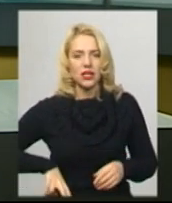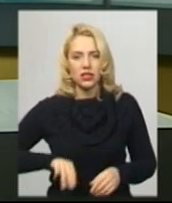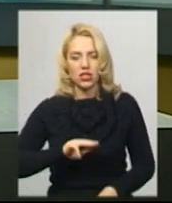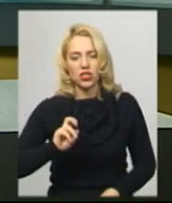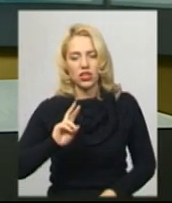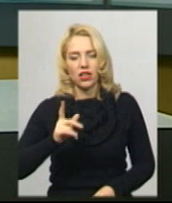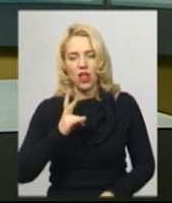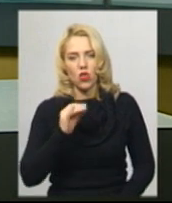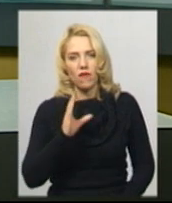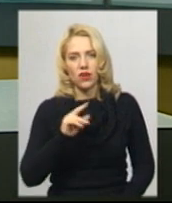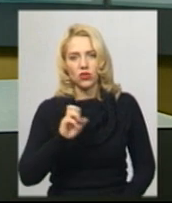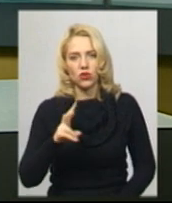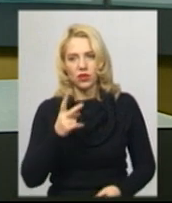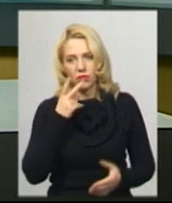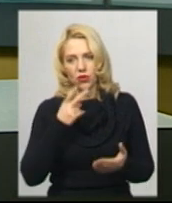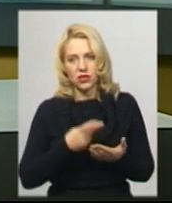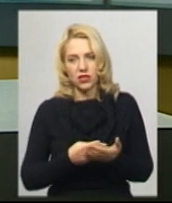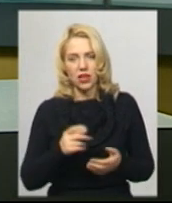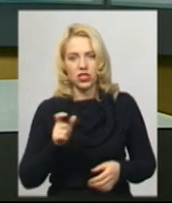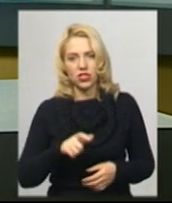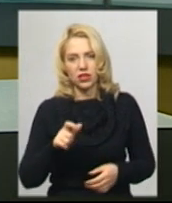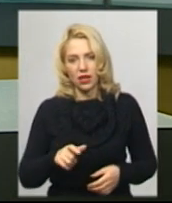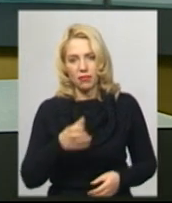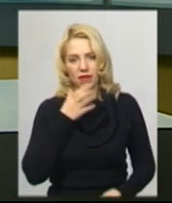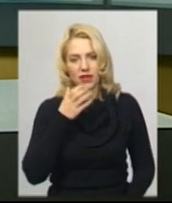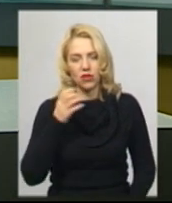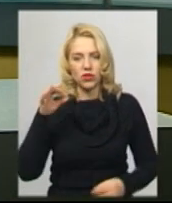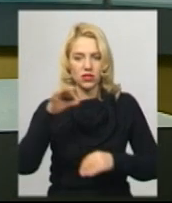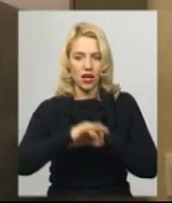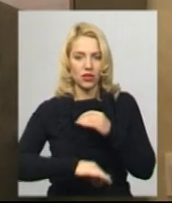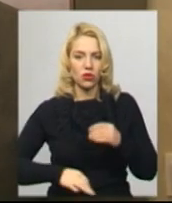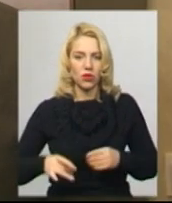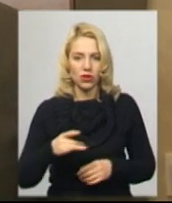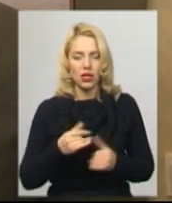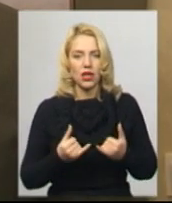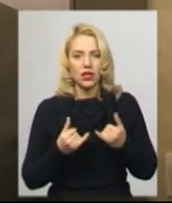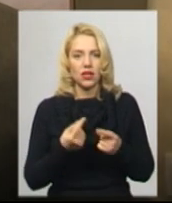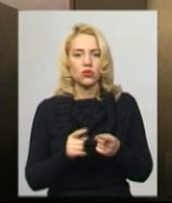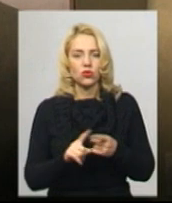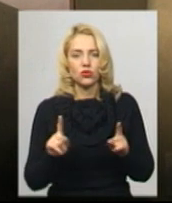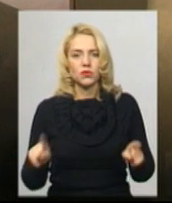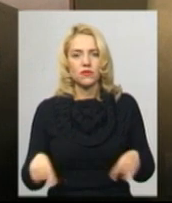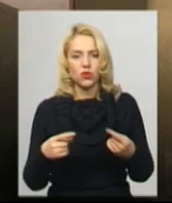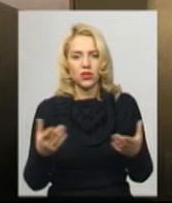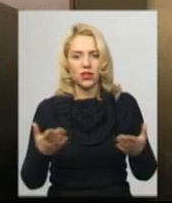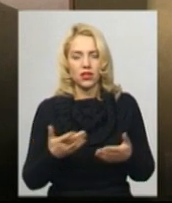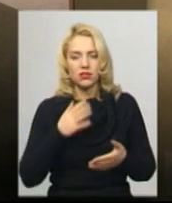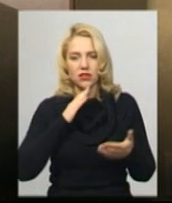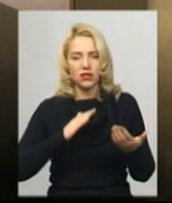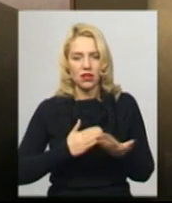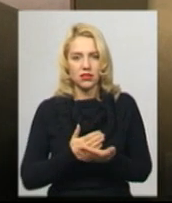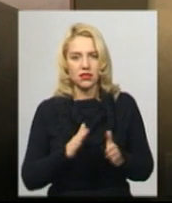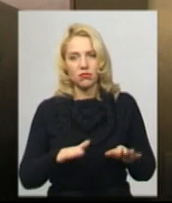ескіз проєкту показали жителям Південно-Західного мікрорайону. Для того, щоб створити дійсно якісне місце для